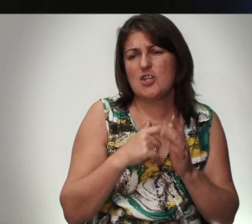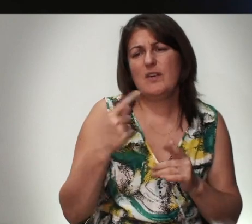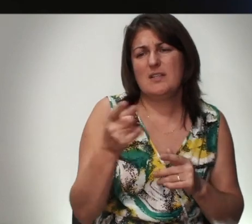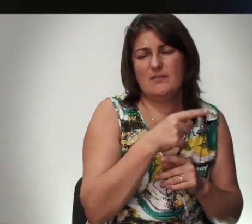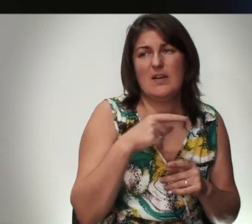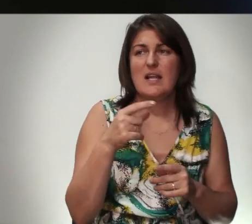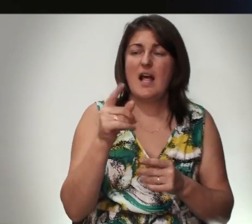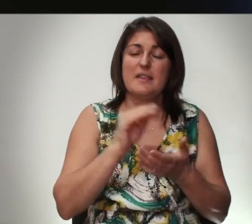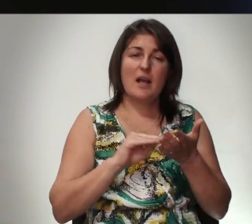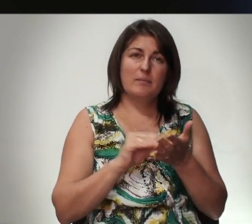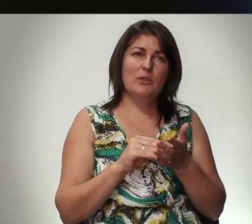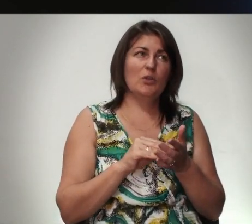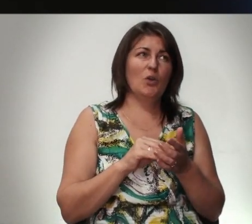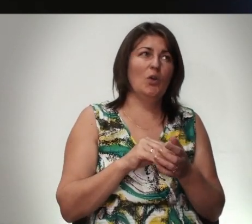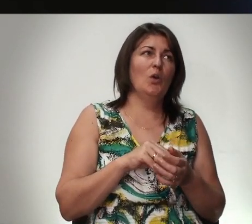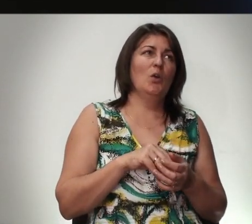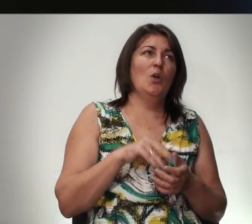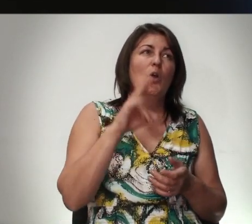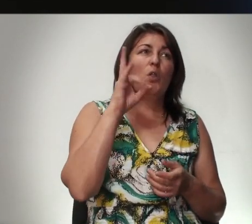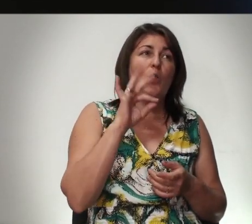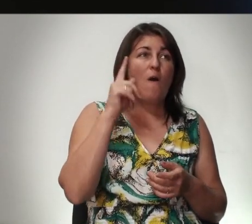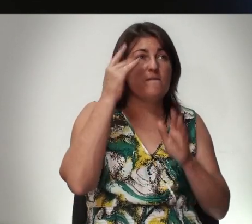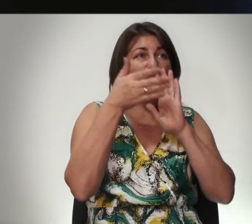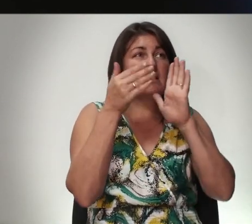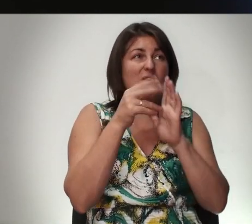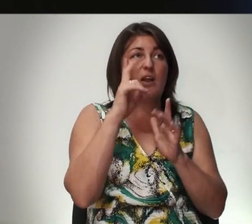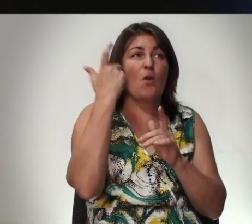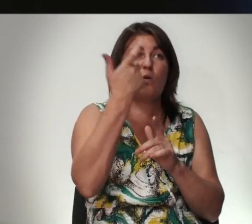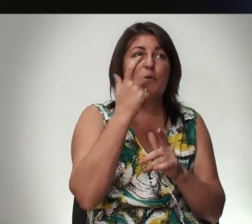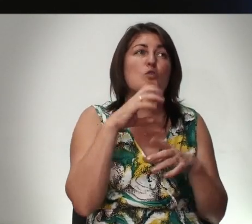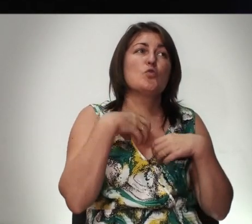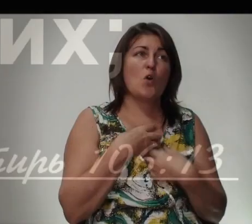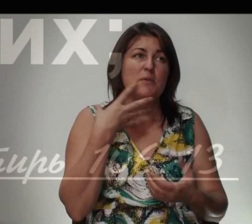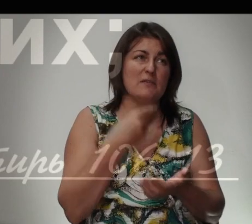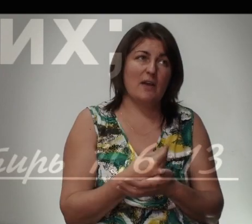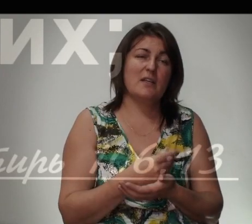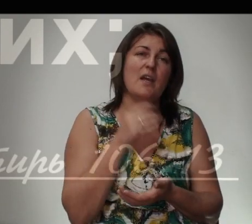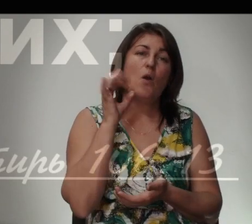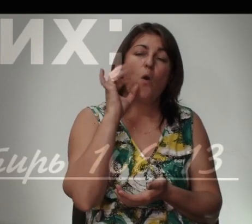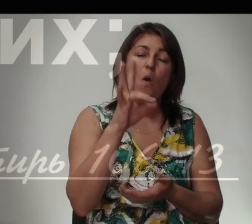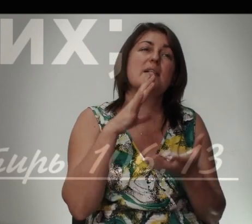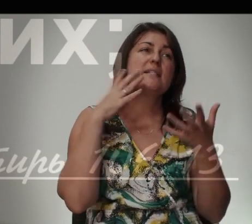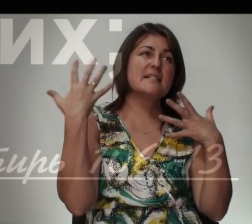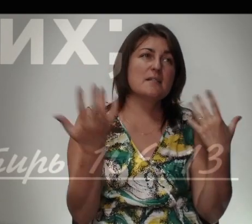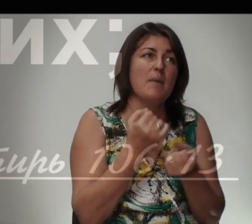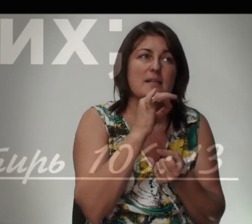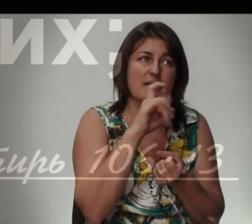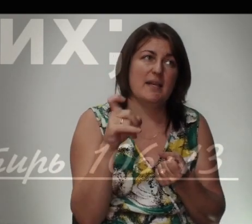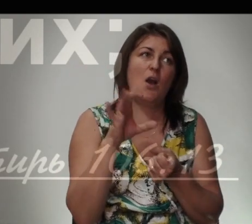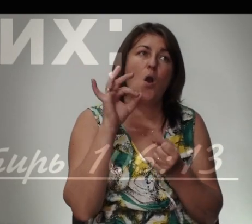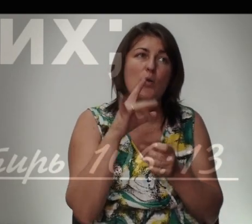Написано Но вызвали Господу В скорби своей И он спас их